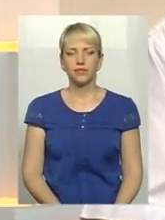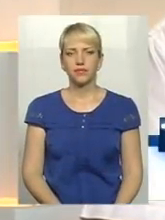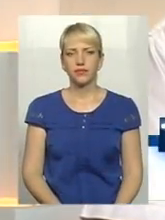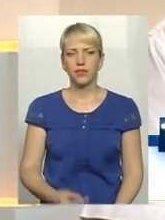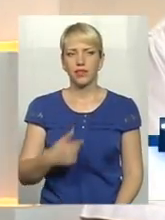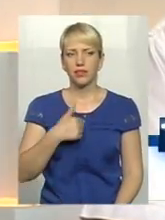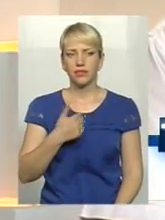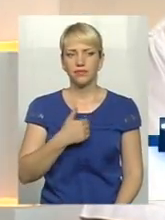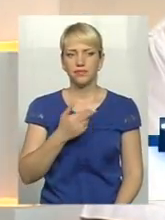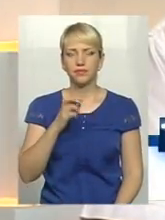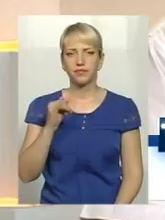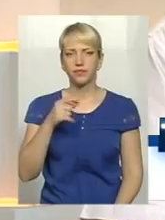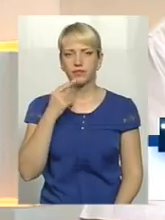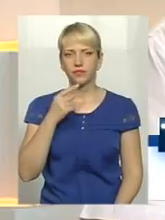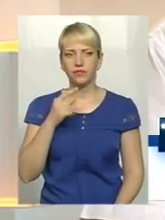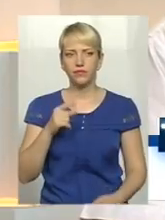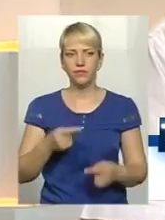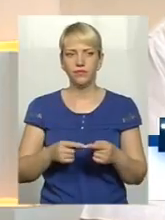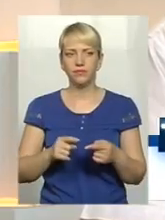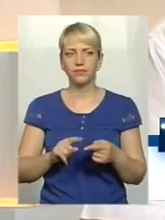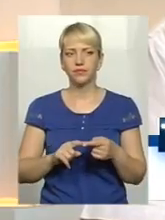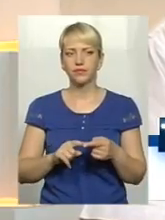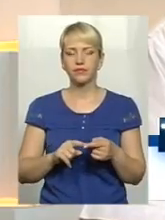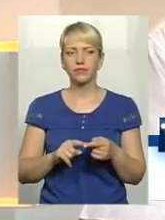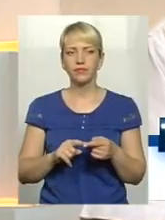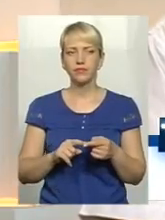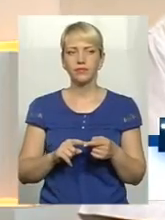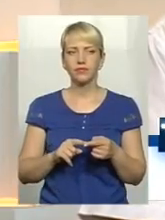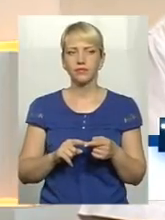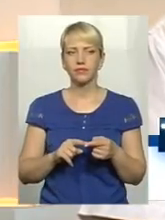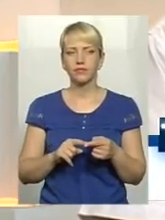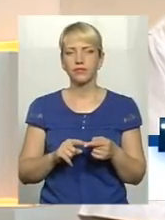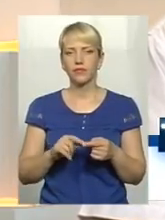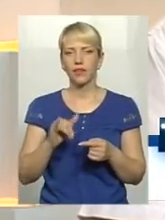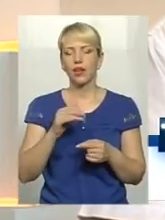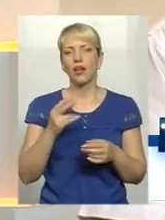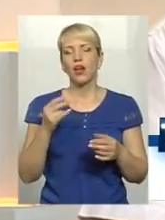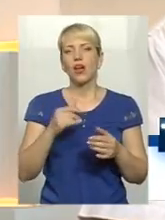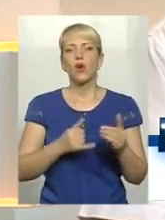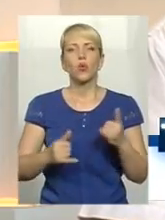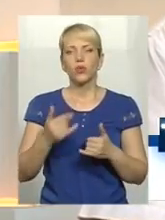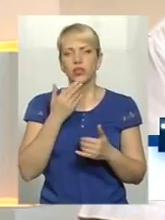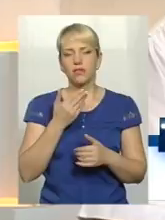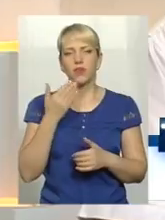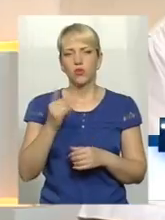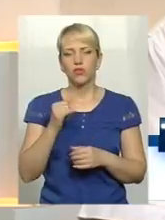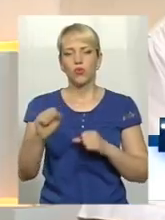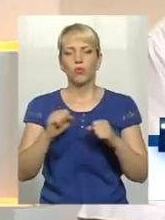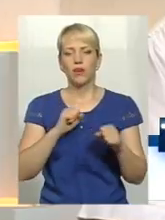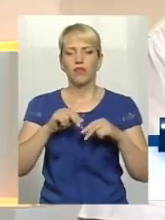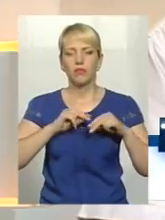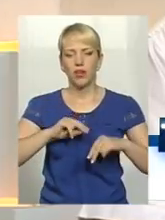з вашого останнього запитання. Куди можуть звернутися? Це, звичайно, в управління соціального захисту населення в